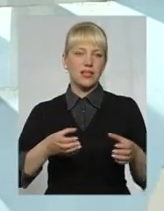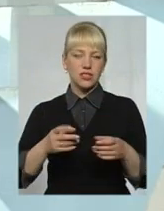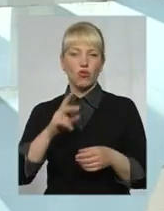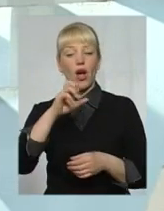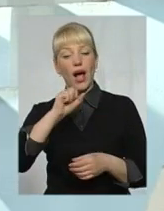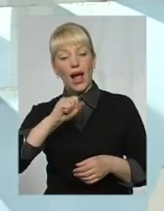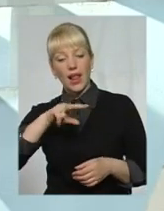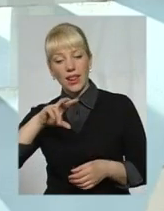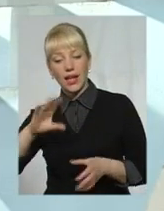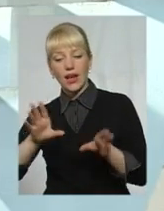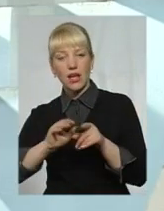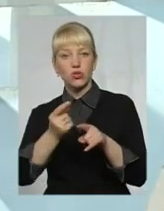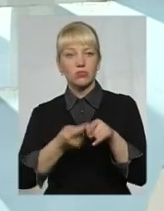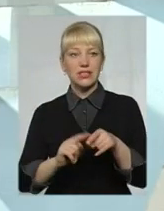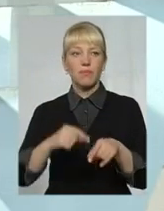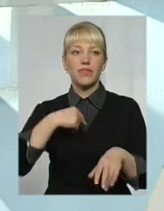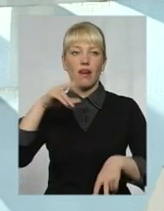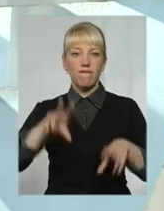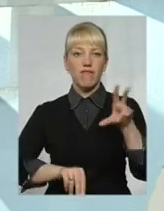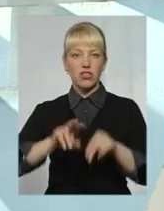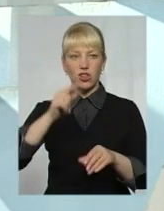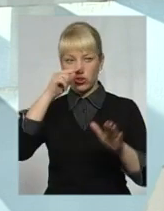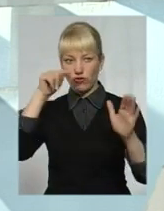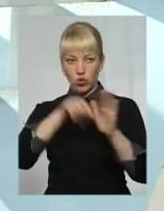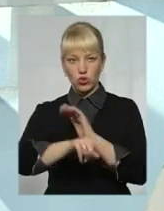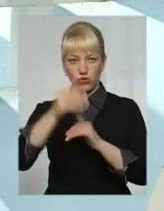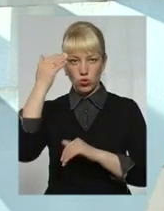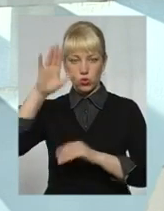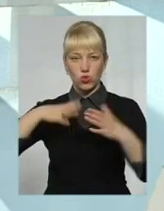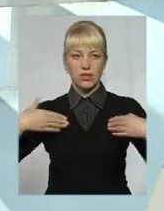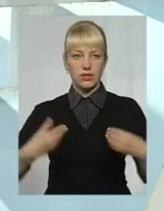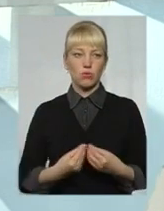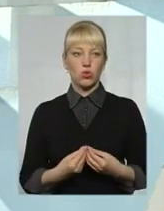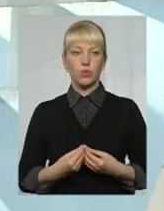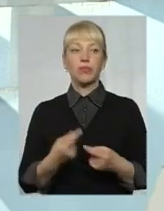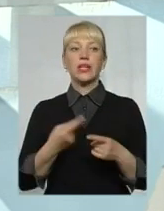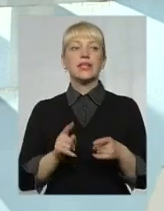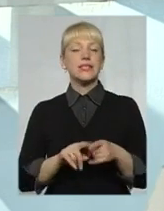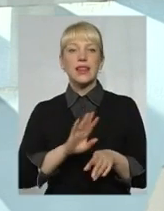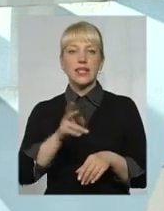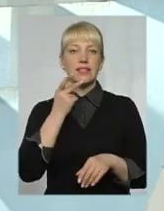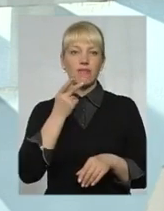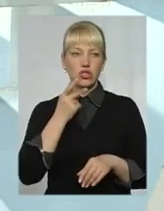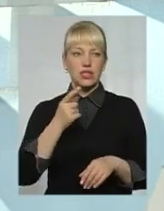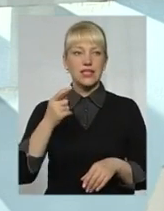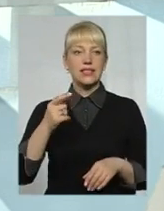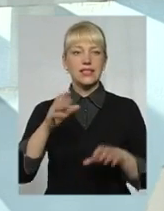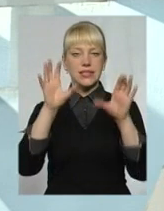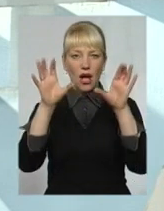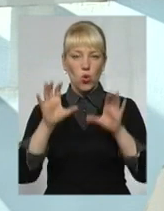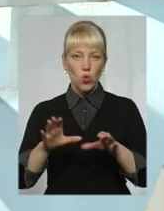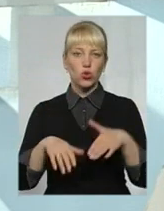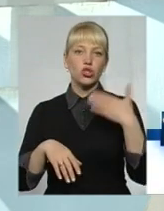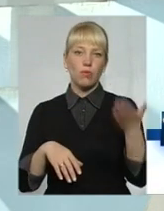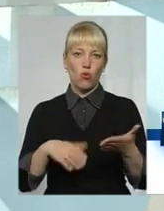я вважаю, що втручання в чужу сім'ю це не завжди законно з боку волонтерів і наших